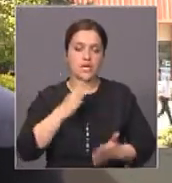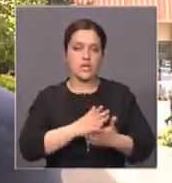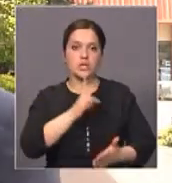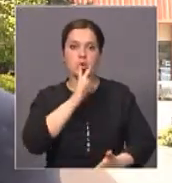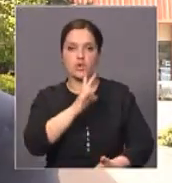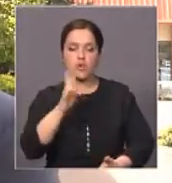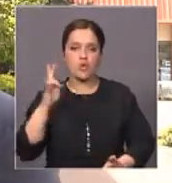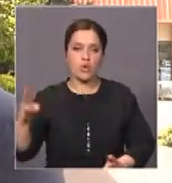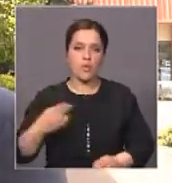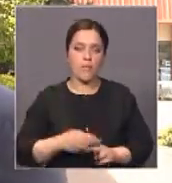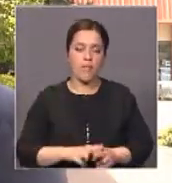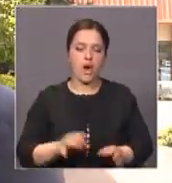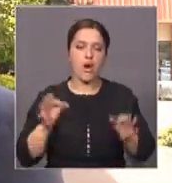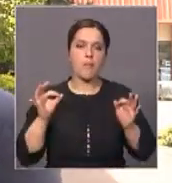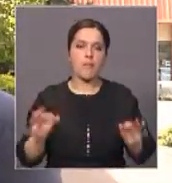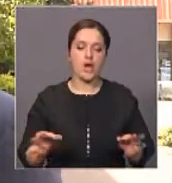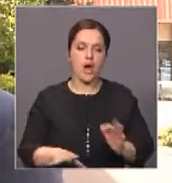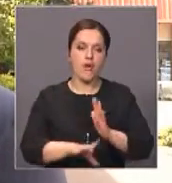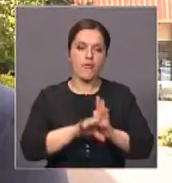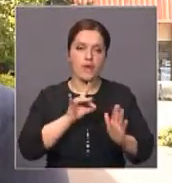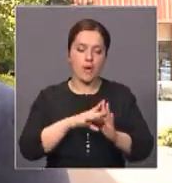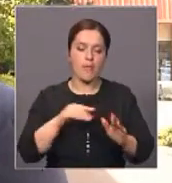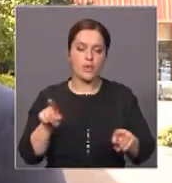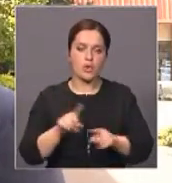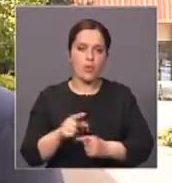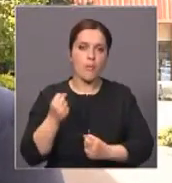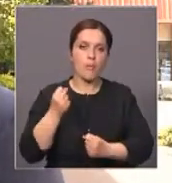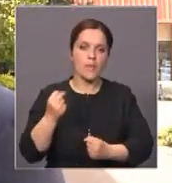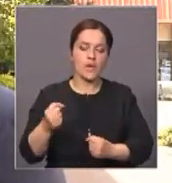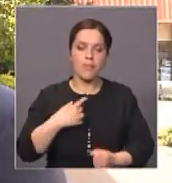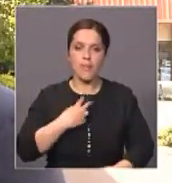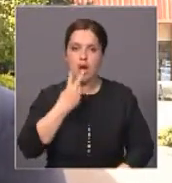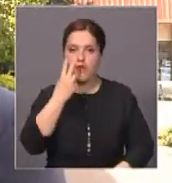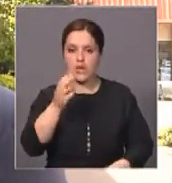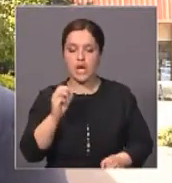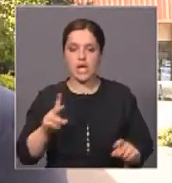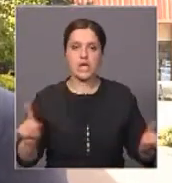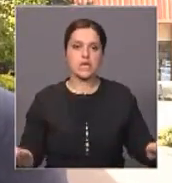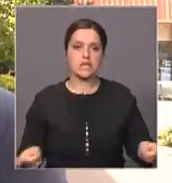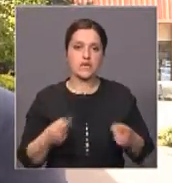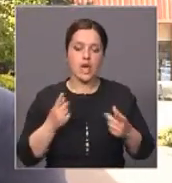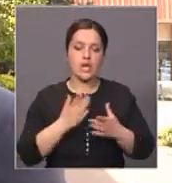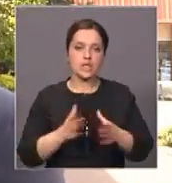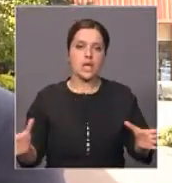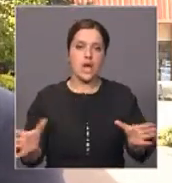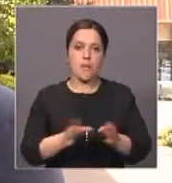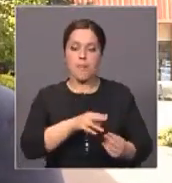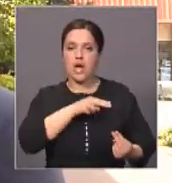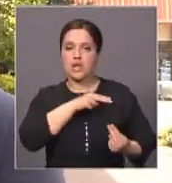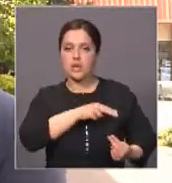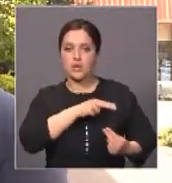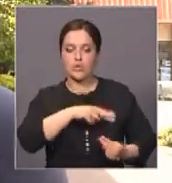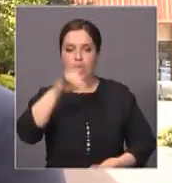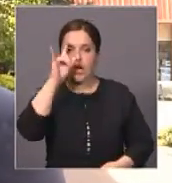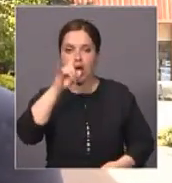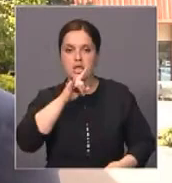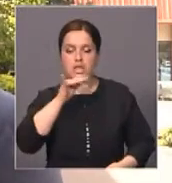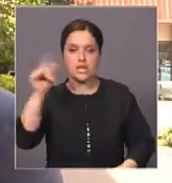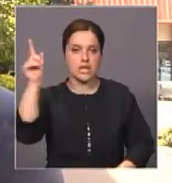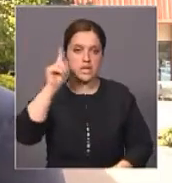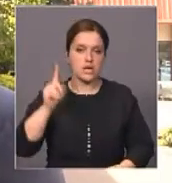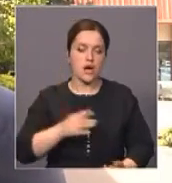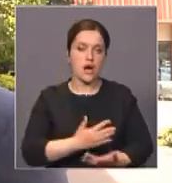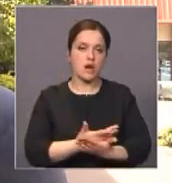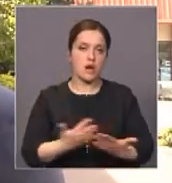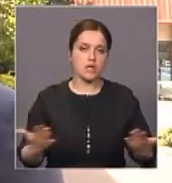полагаю, что это правильный выбор, и мы поддерживаем его. Мы видим, как развивается совместное сотрудничество между нашими странами в самых разных